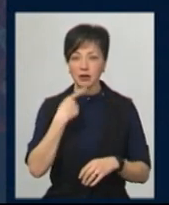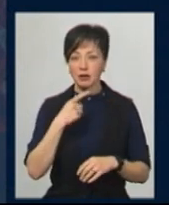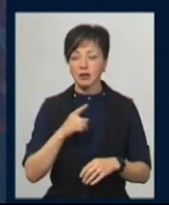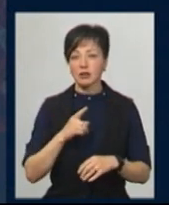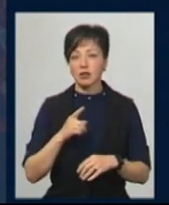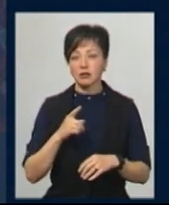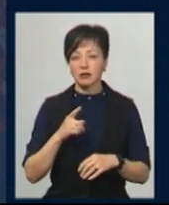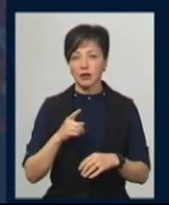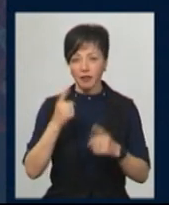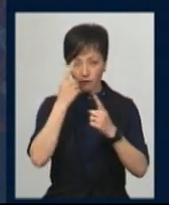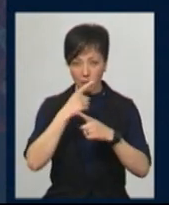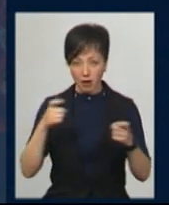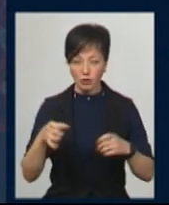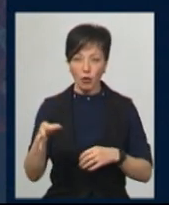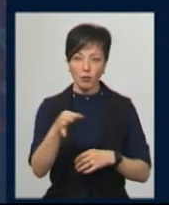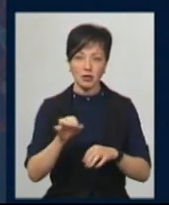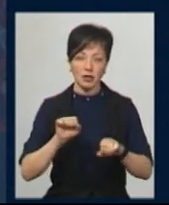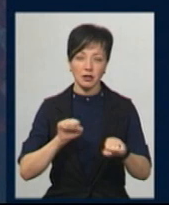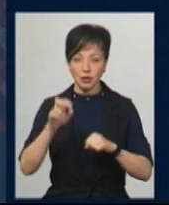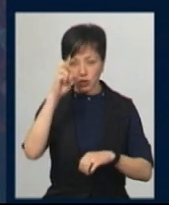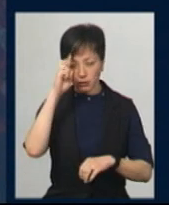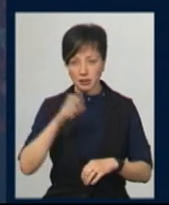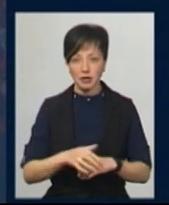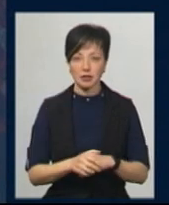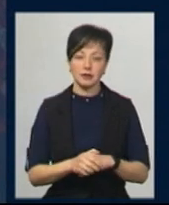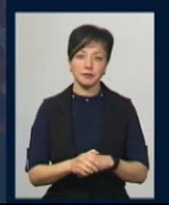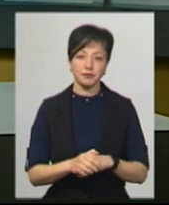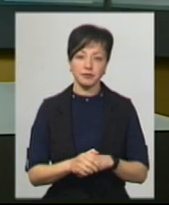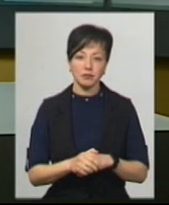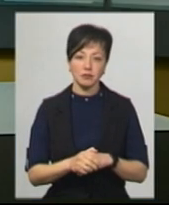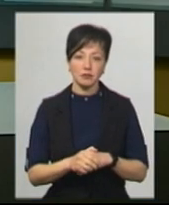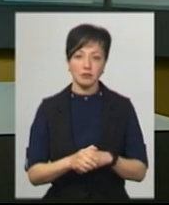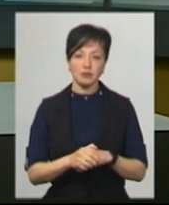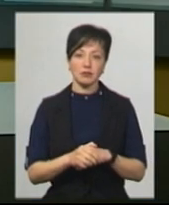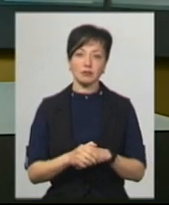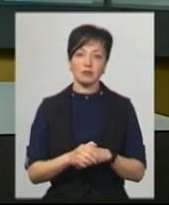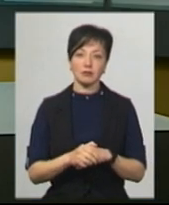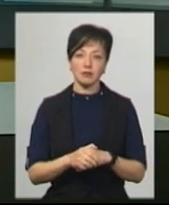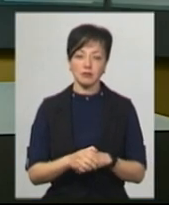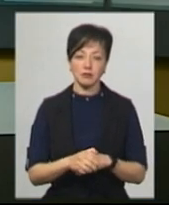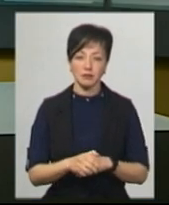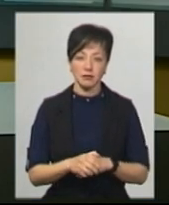Інна Михайлова з посиланням на інформацію обласного штабу з ліквідації надзвичайної ситуації.